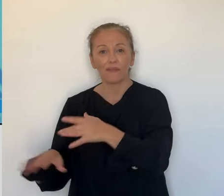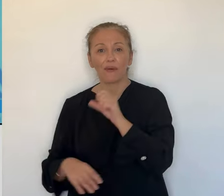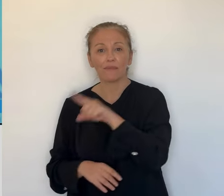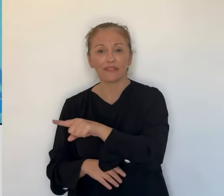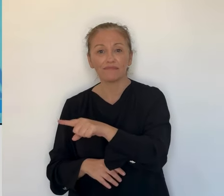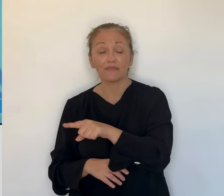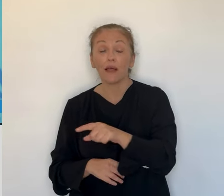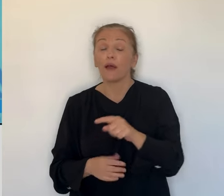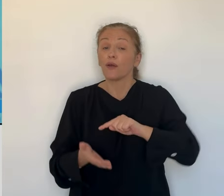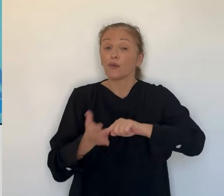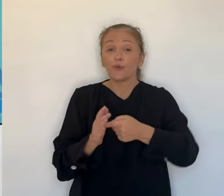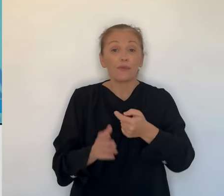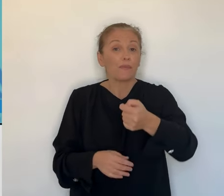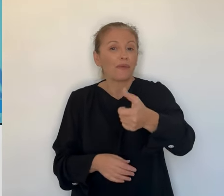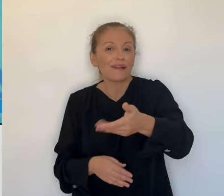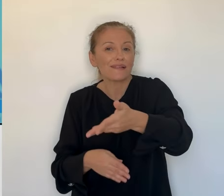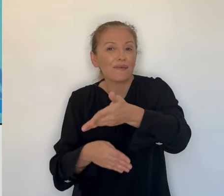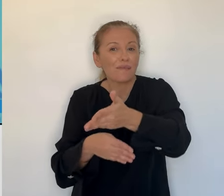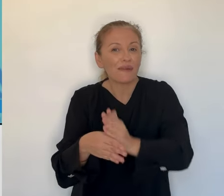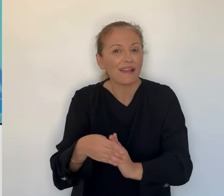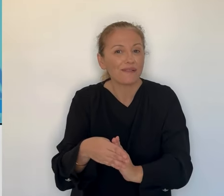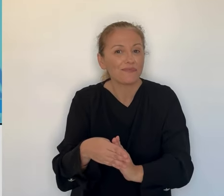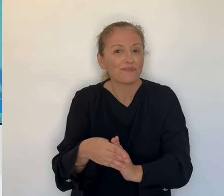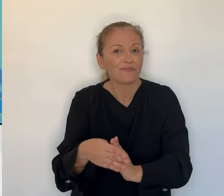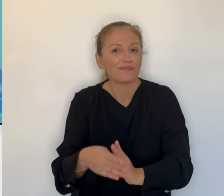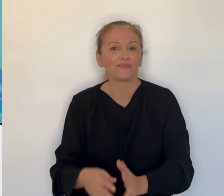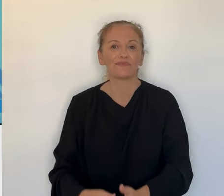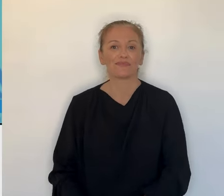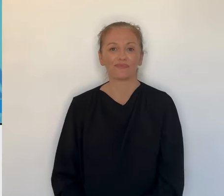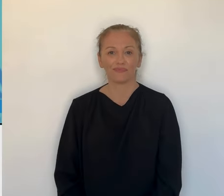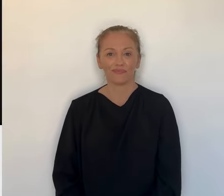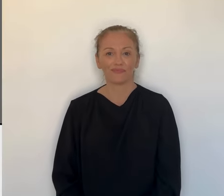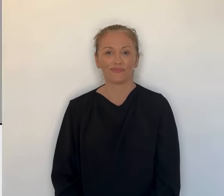ou encore espace presse dédié à la couverture de l'événement. Tout est prêt, ou presque.